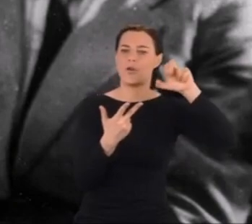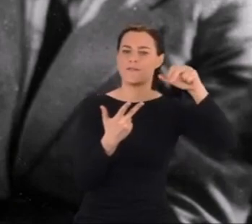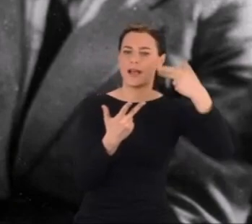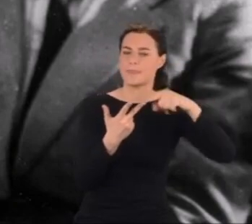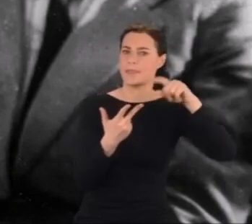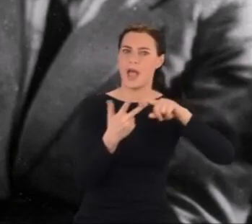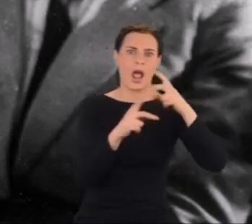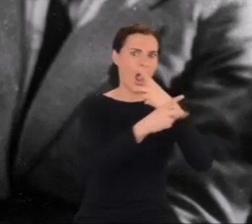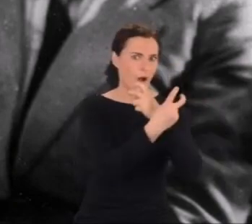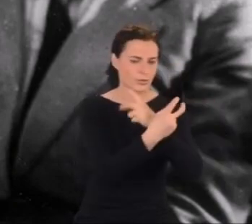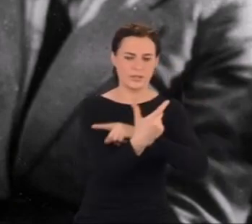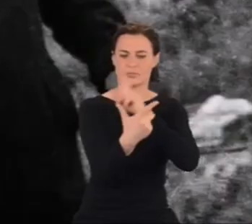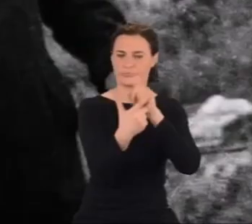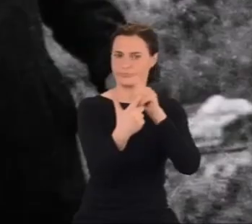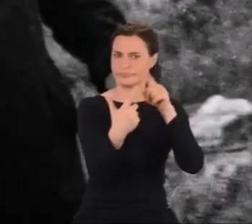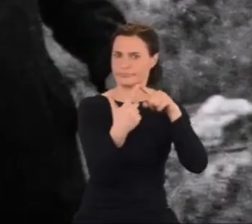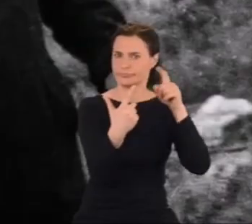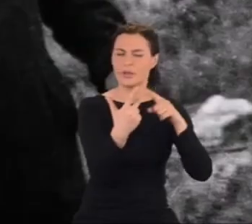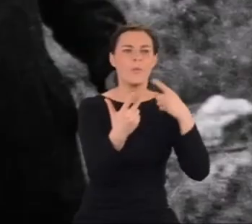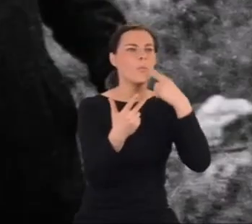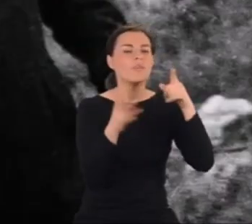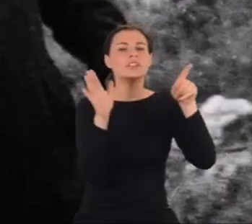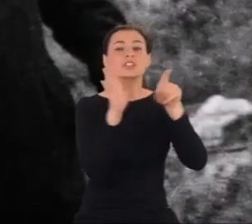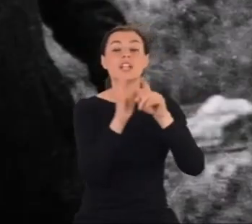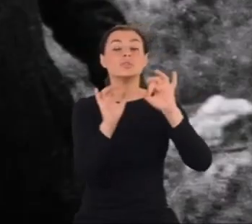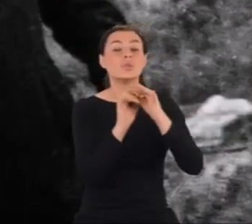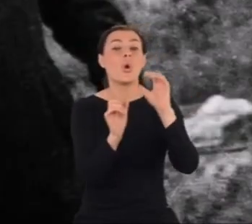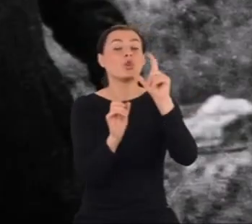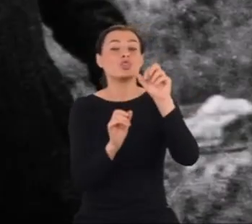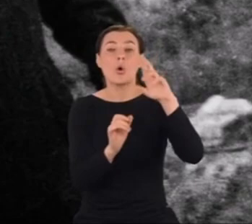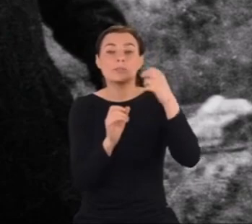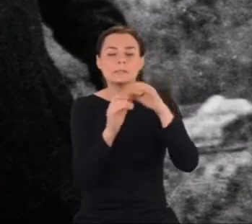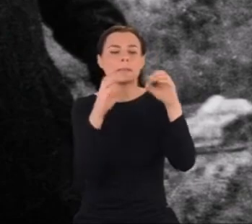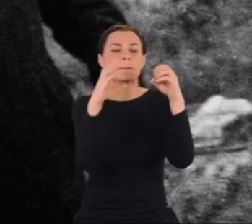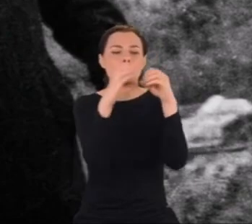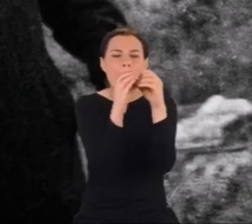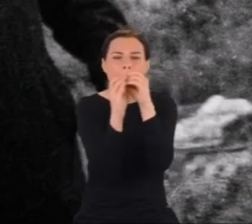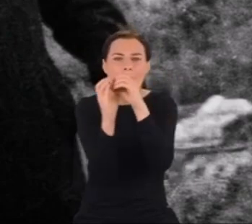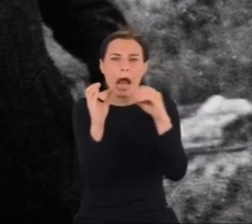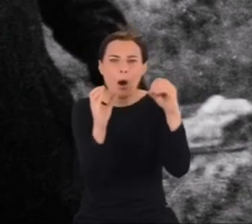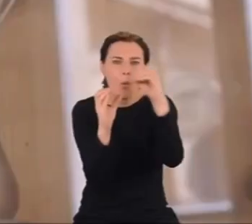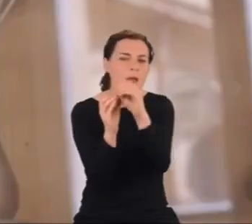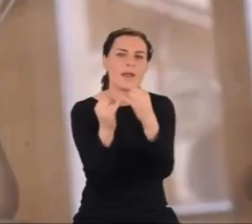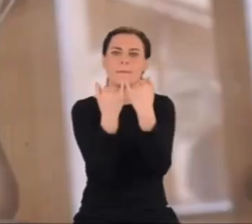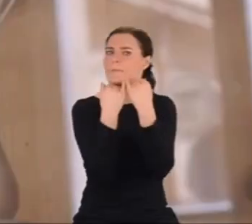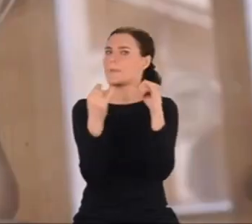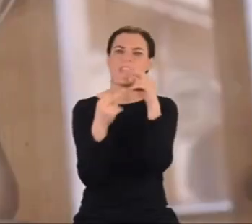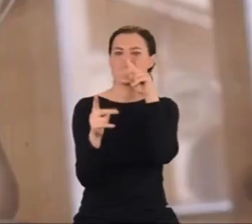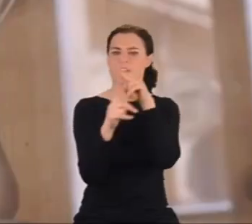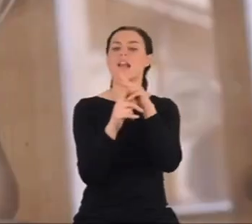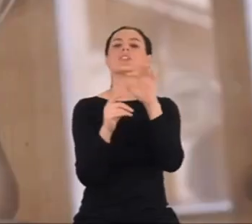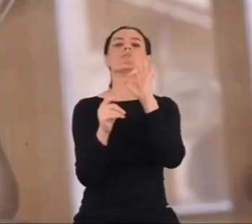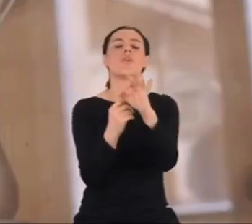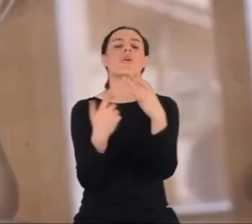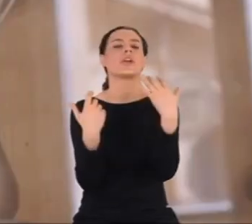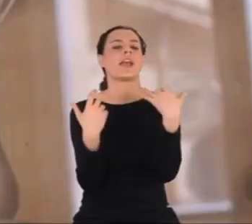Odkrywają, że światem nieskończenie małych cząstek rządzą inne prawa niż światem widocznym gołym okiem.